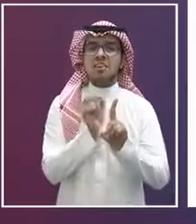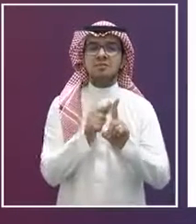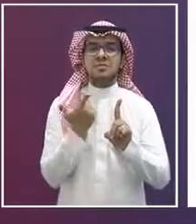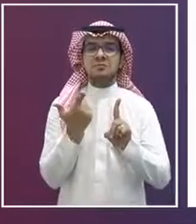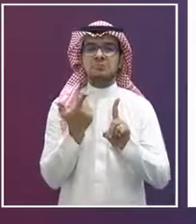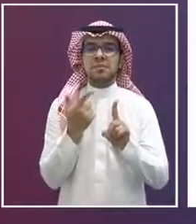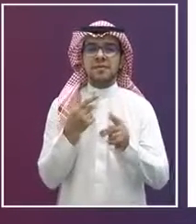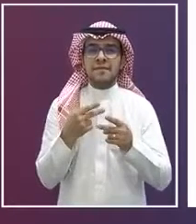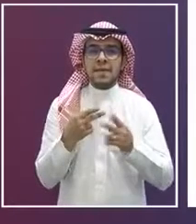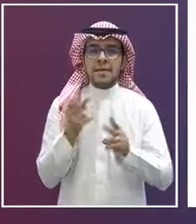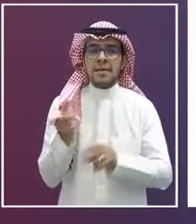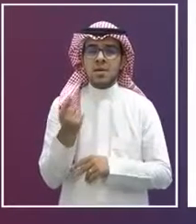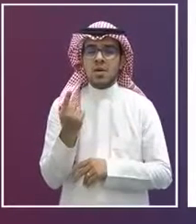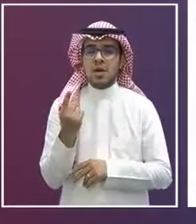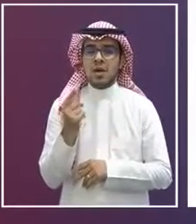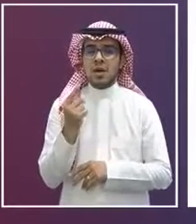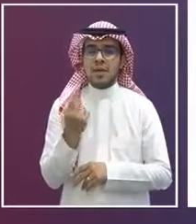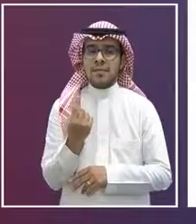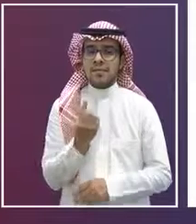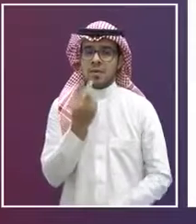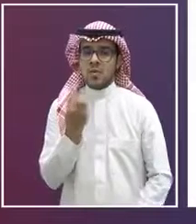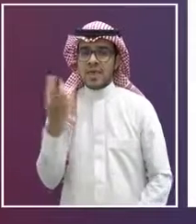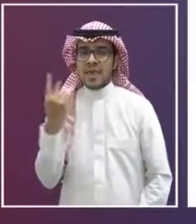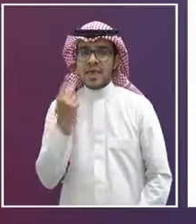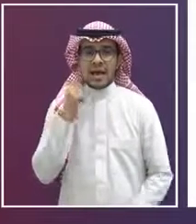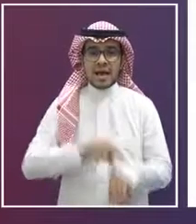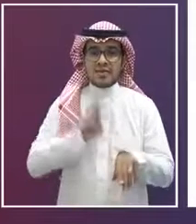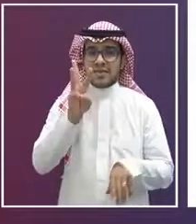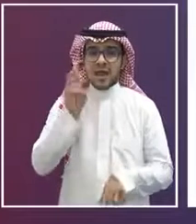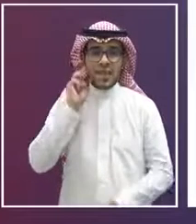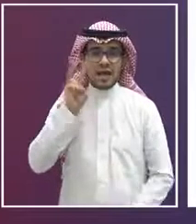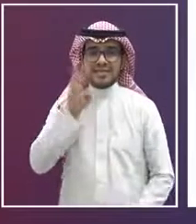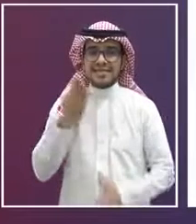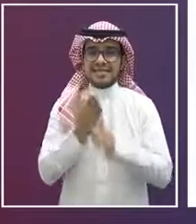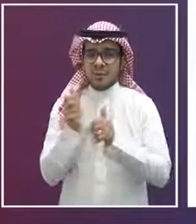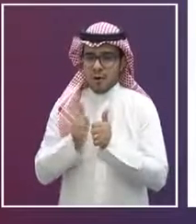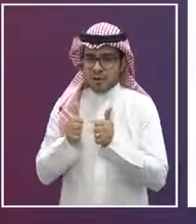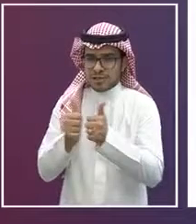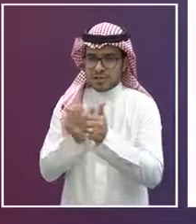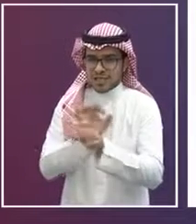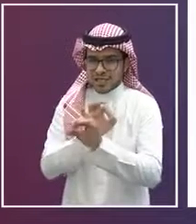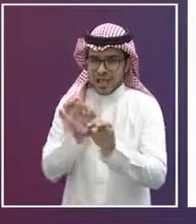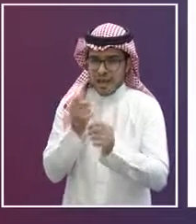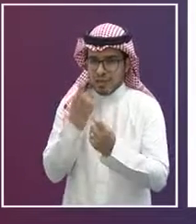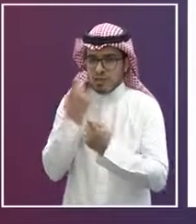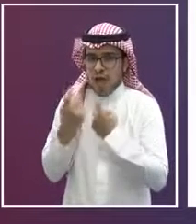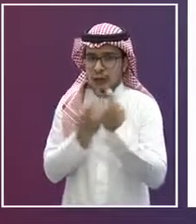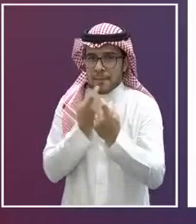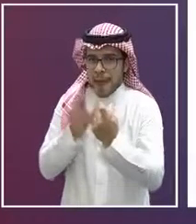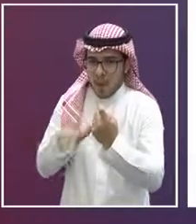بدء اليوم بالدراسي المرحلة الابتدائية من الساعة الثالثة عصرا هو تمكين الأسر وأولياء الأمور من